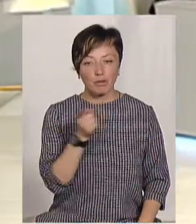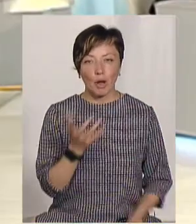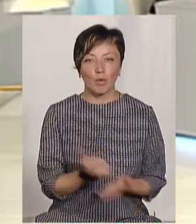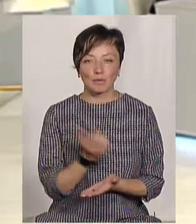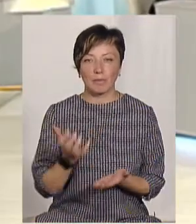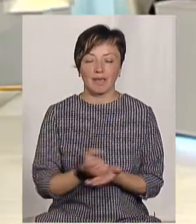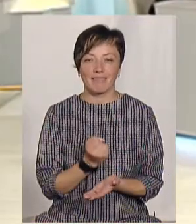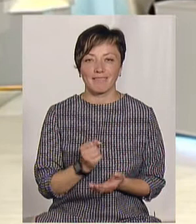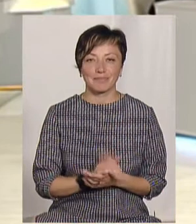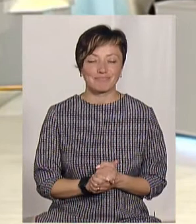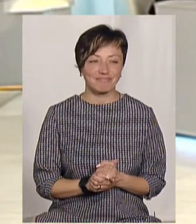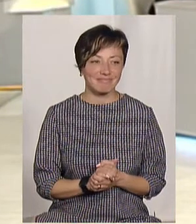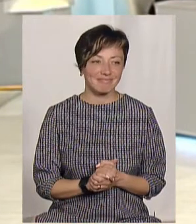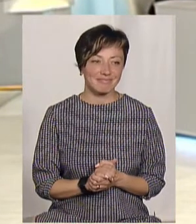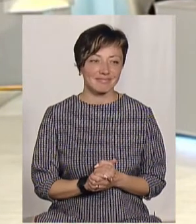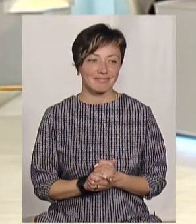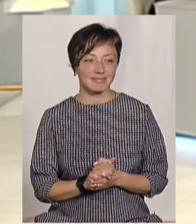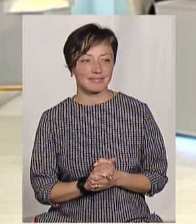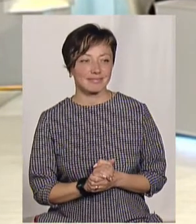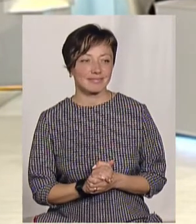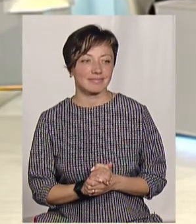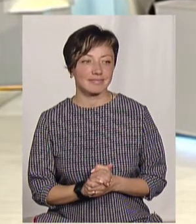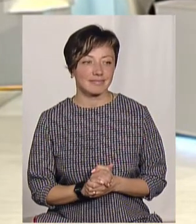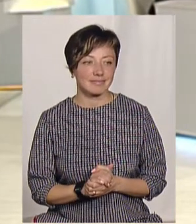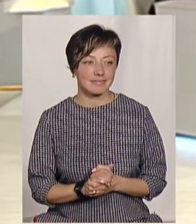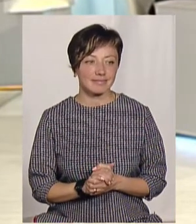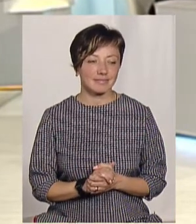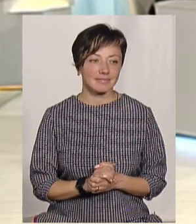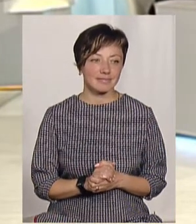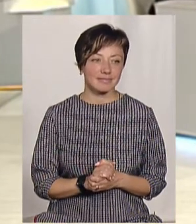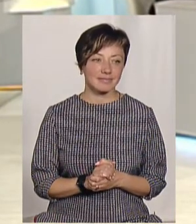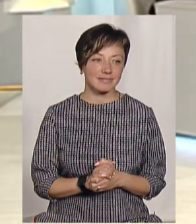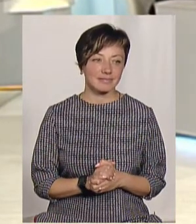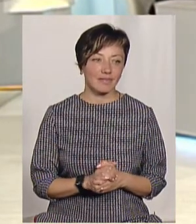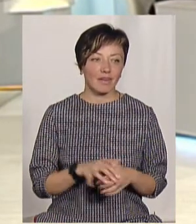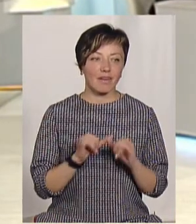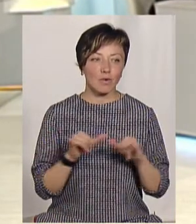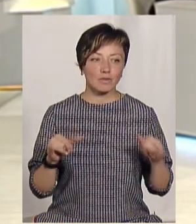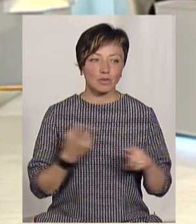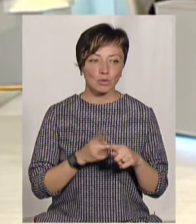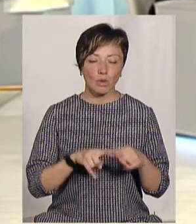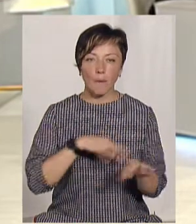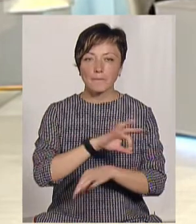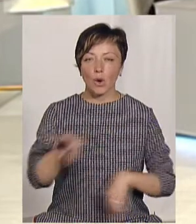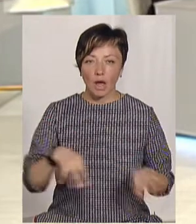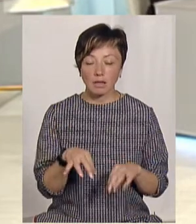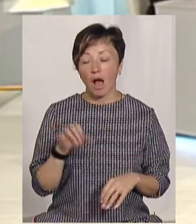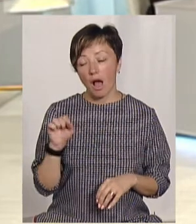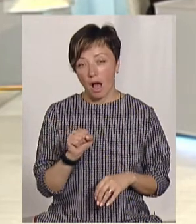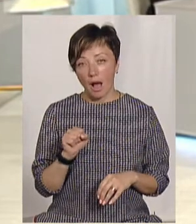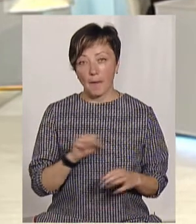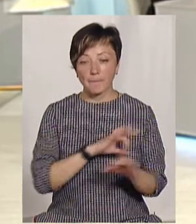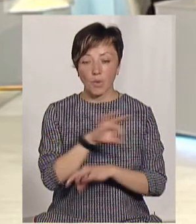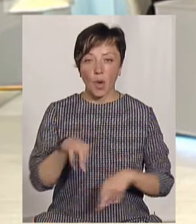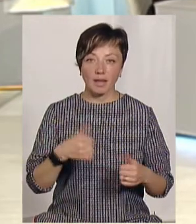успіхів у розвитку цього проєкту. А проєкт